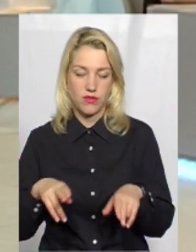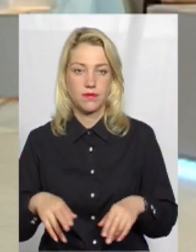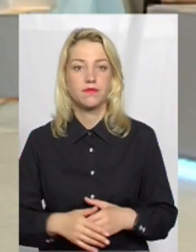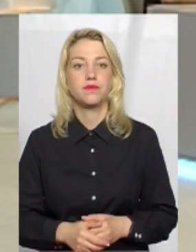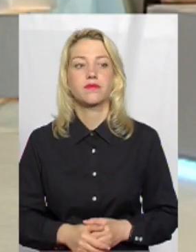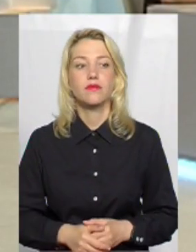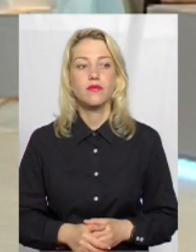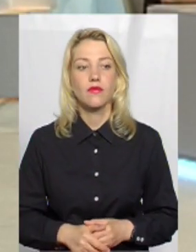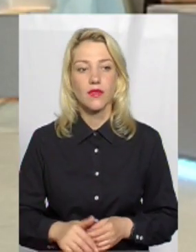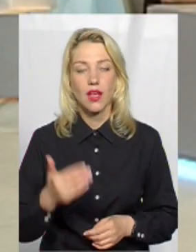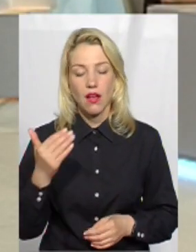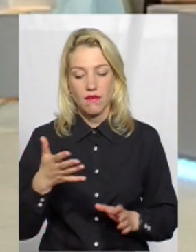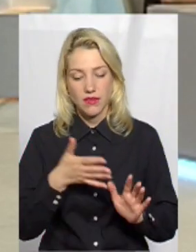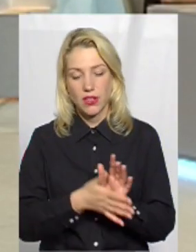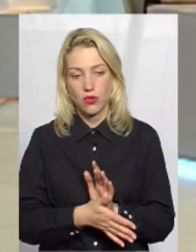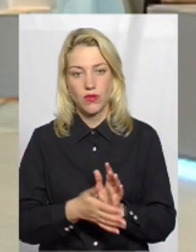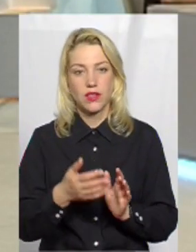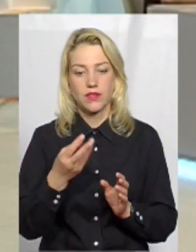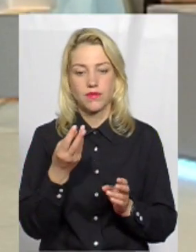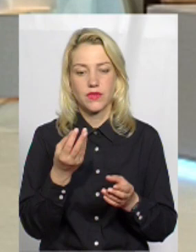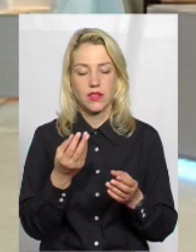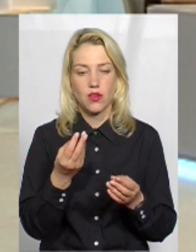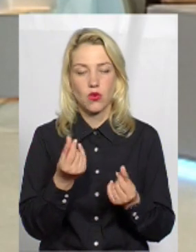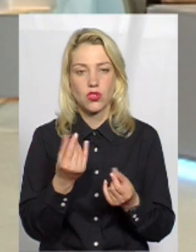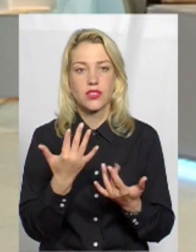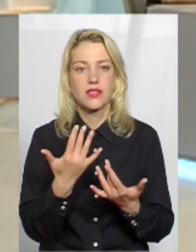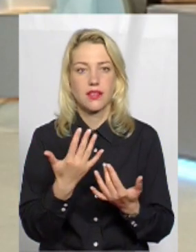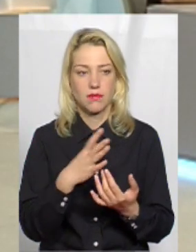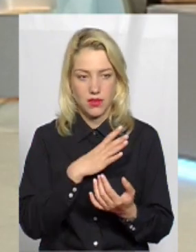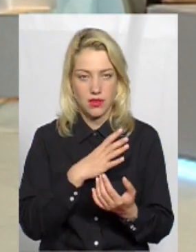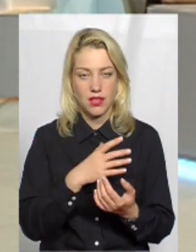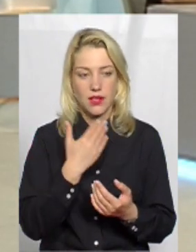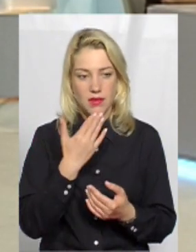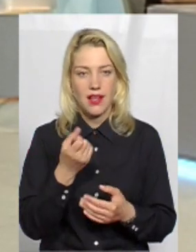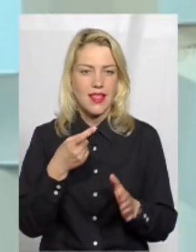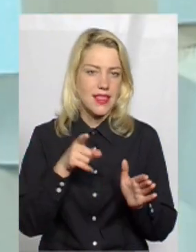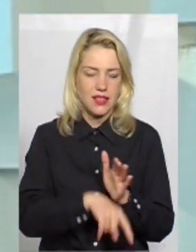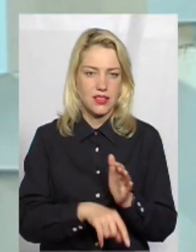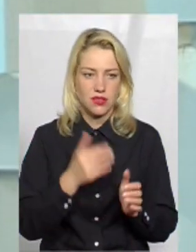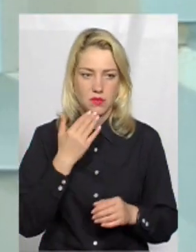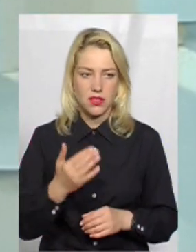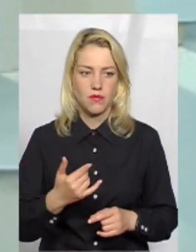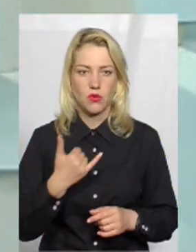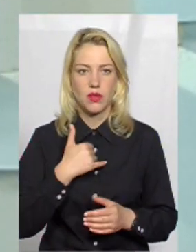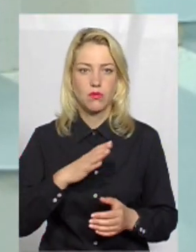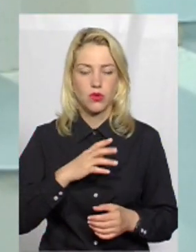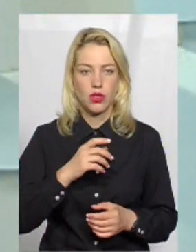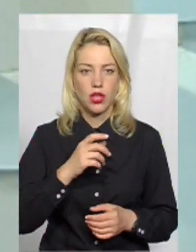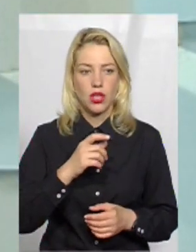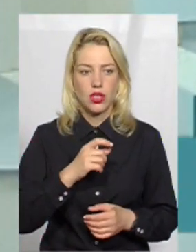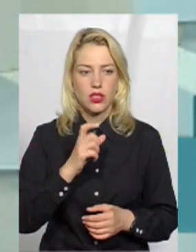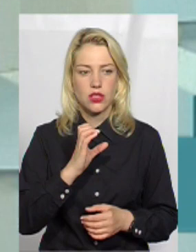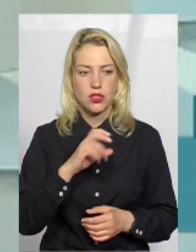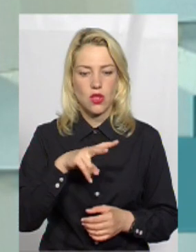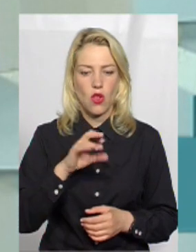Пане Андрію, а ви рахували свої витрати на подорожі? Можете сказати найдешевшого? Найдешевша, це була в мене Словаччина, це було